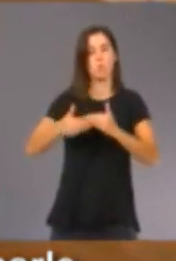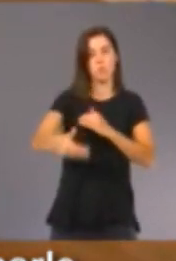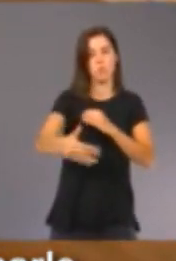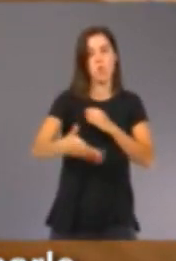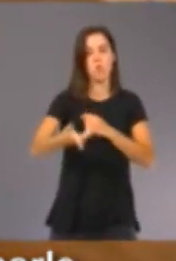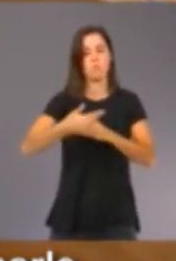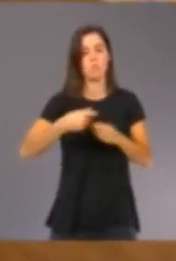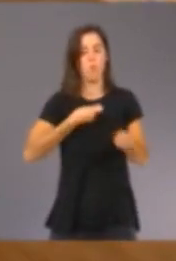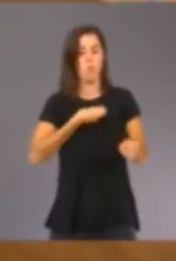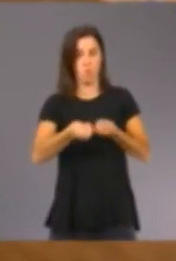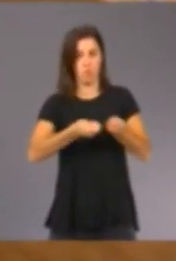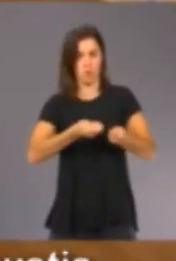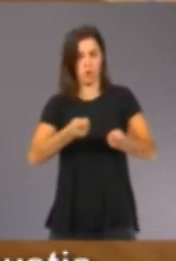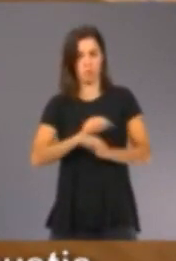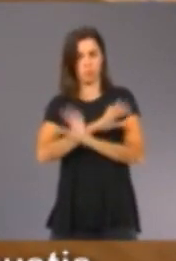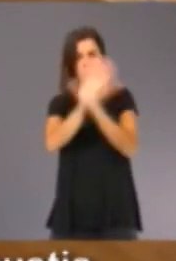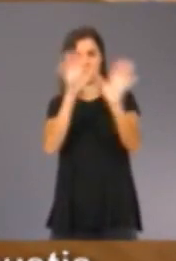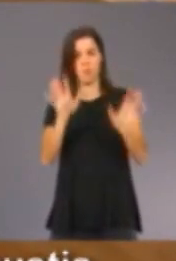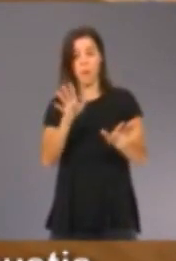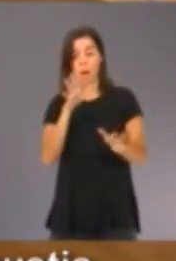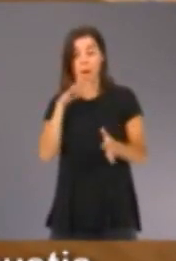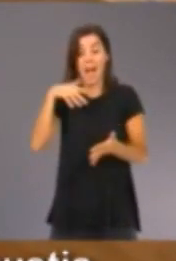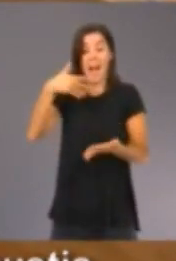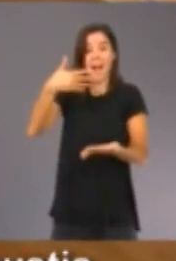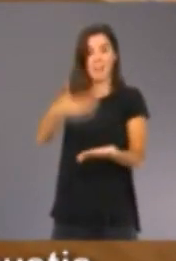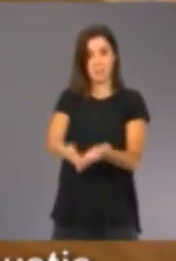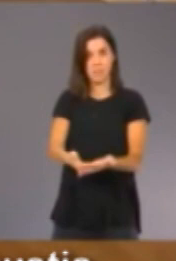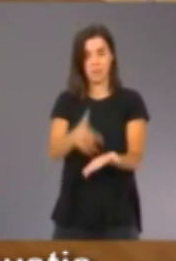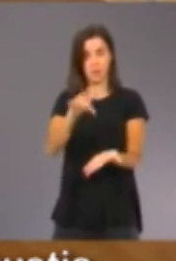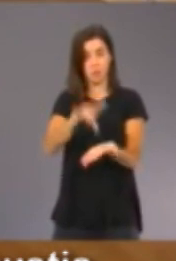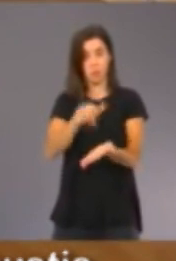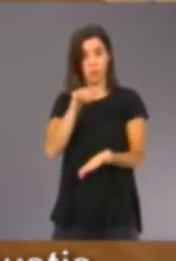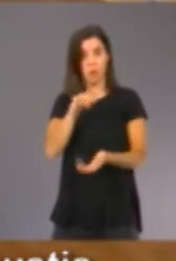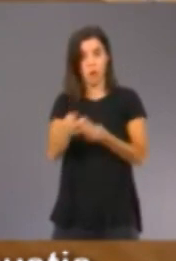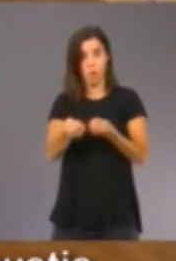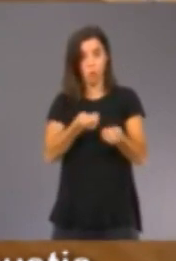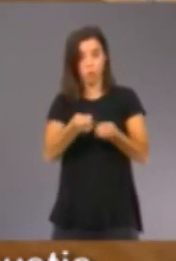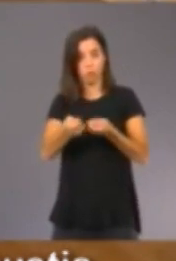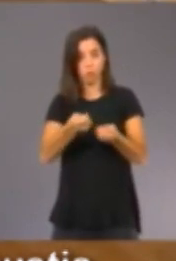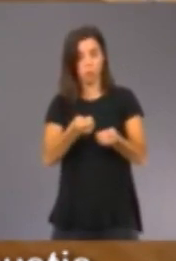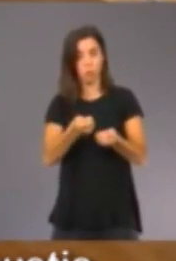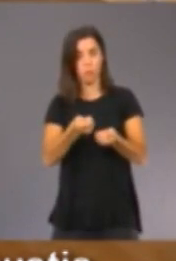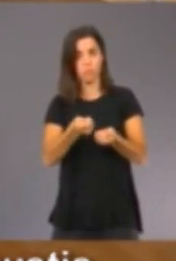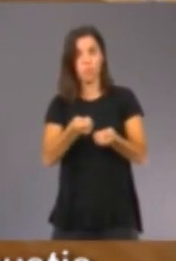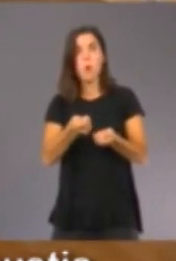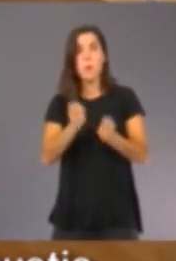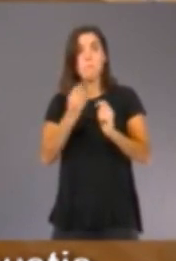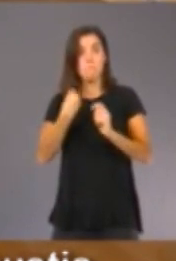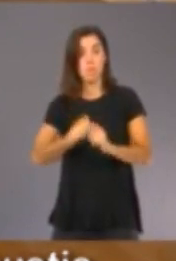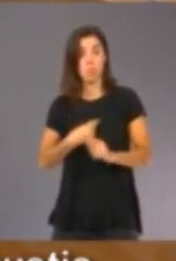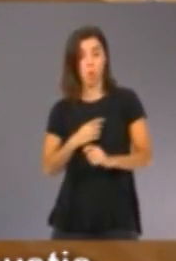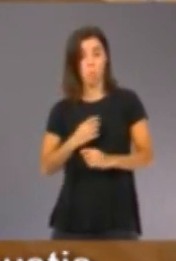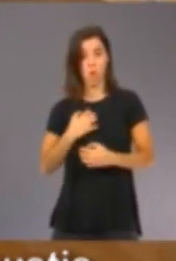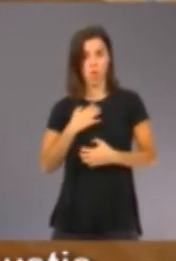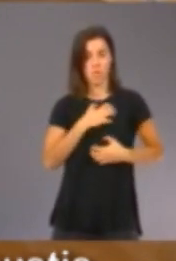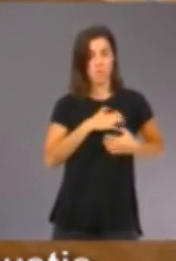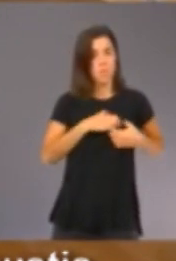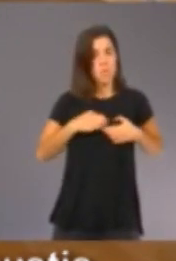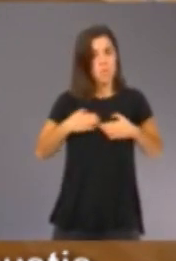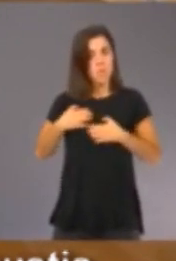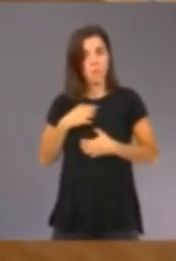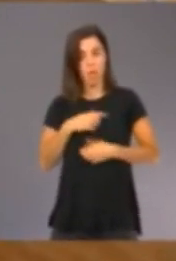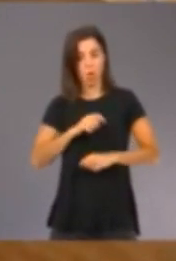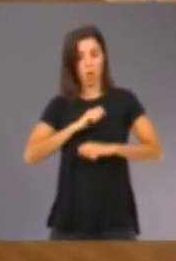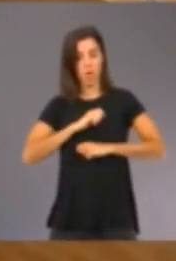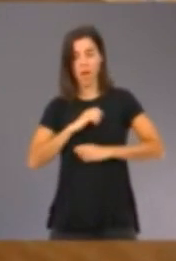També el controlarem. Però, mentrestant, precisament per l'angoixa de la incertesa que ens genera a